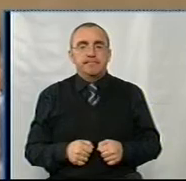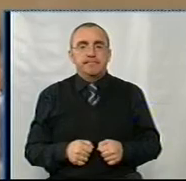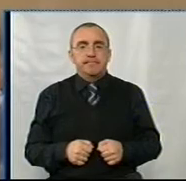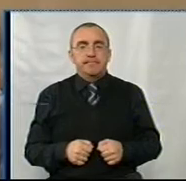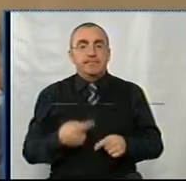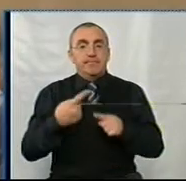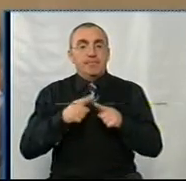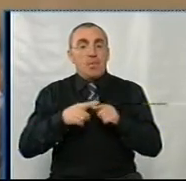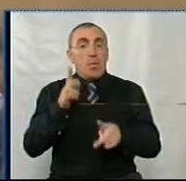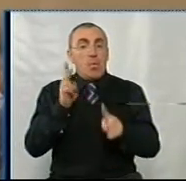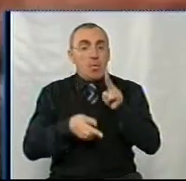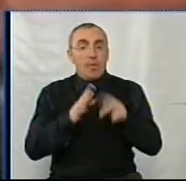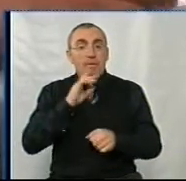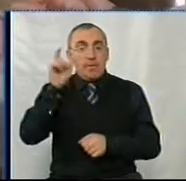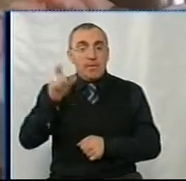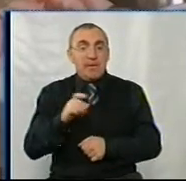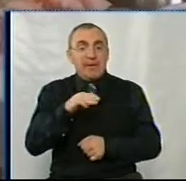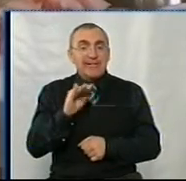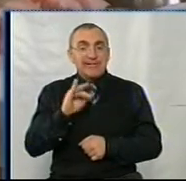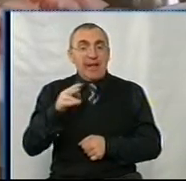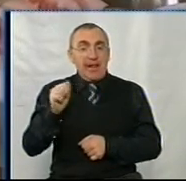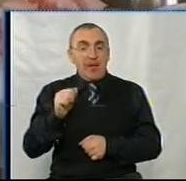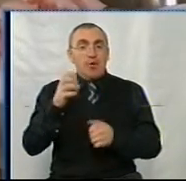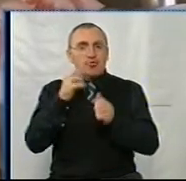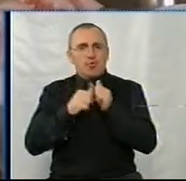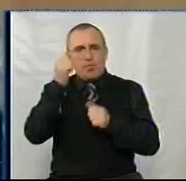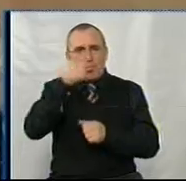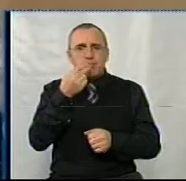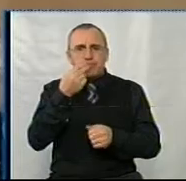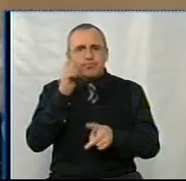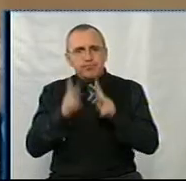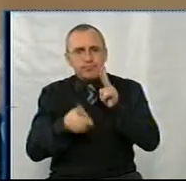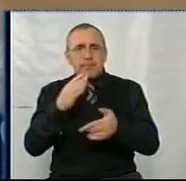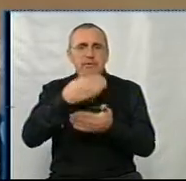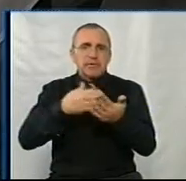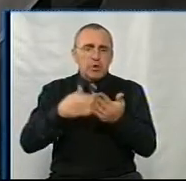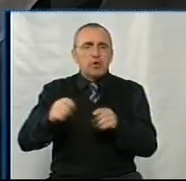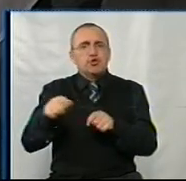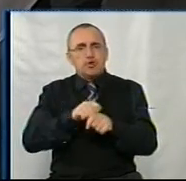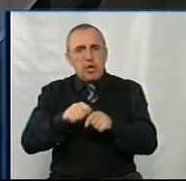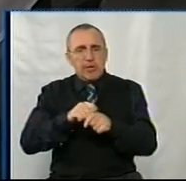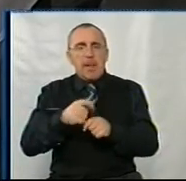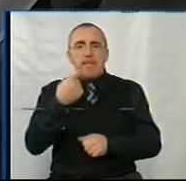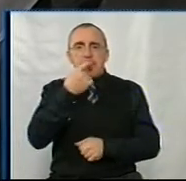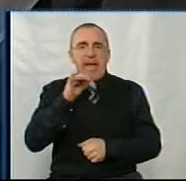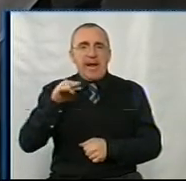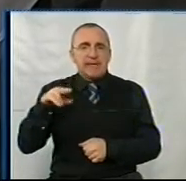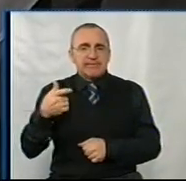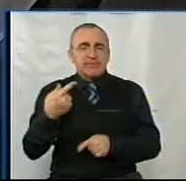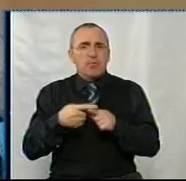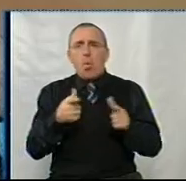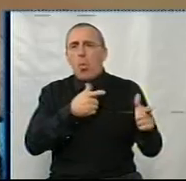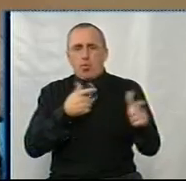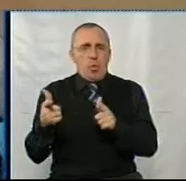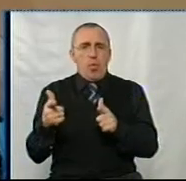Ось на цій кухні Тетяна Сила шостий рік щодня готує гостинці бійцям. Це сало, часник і перець. Воно вже